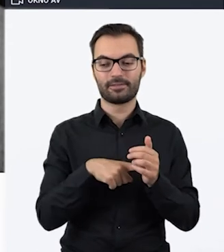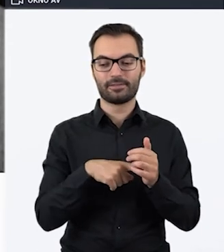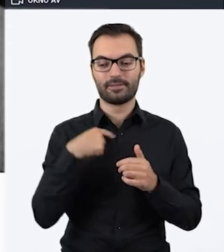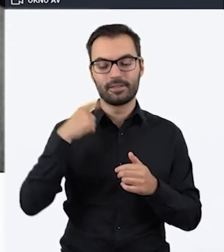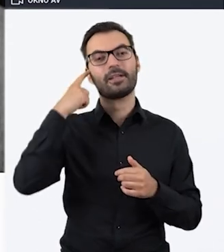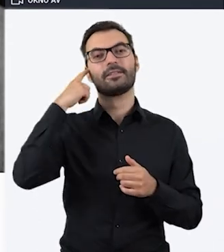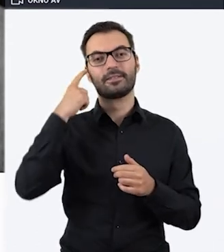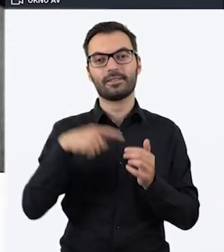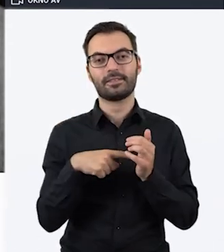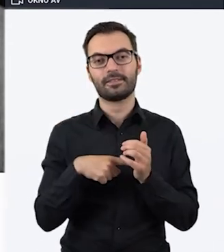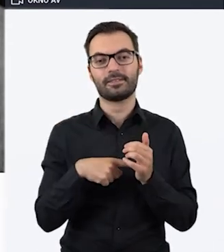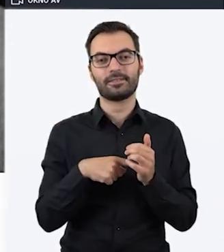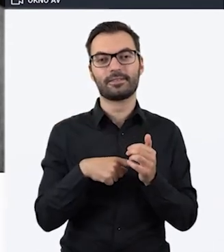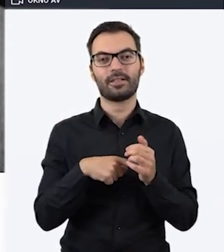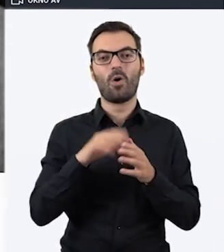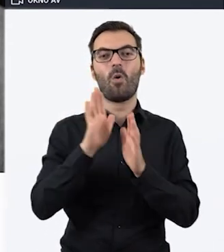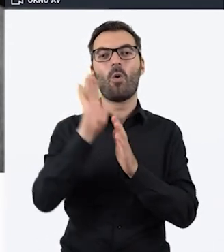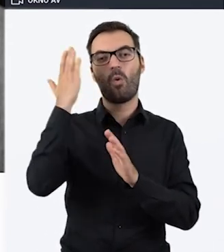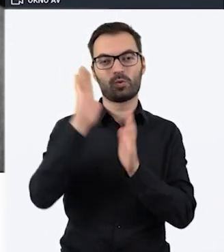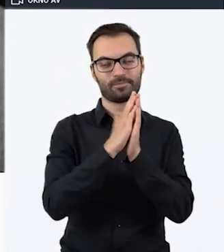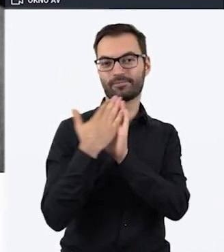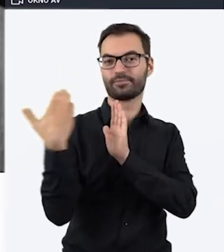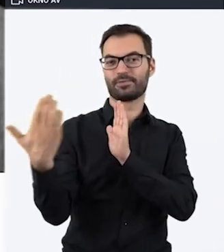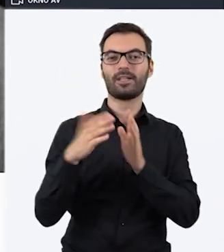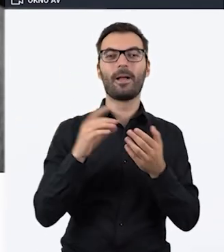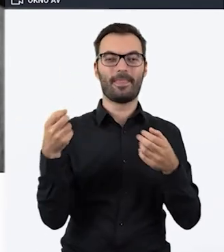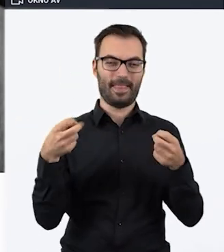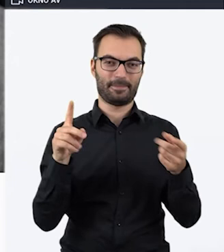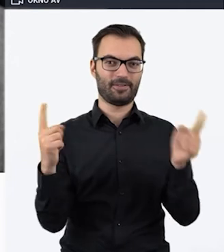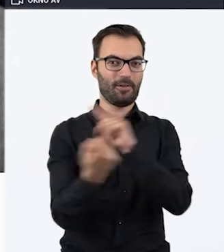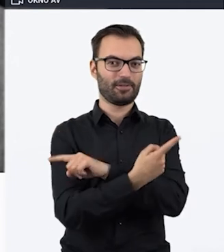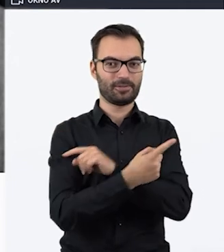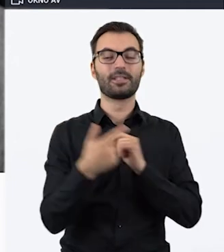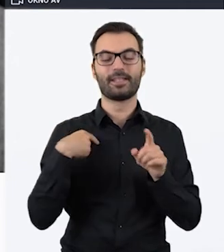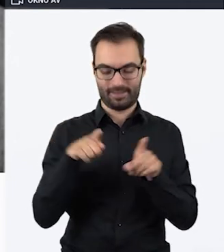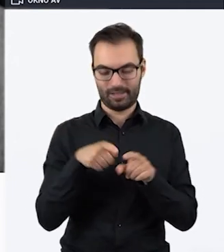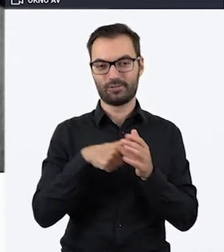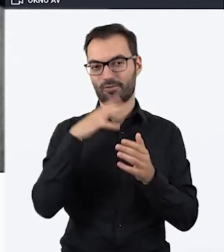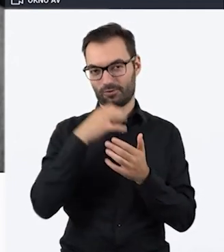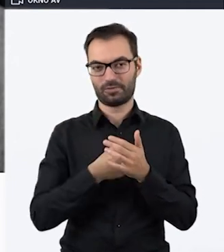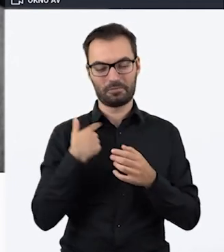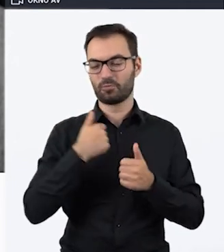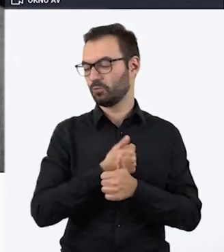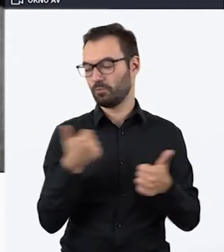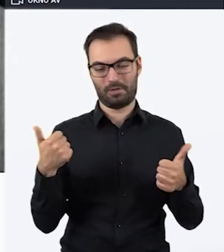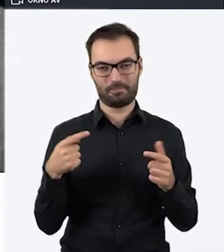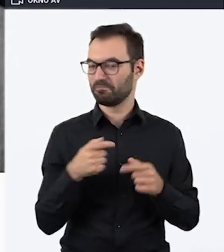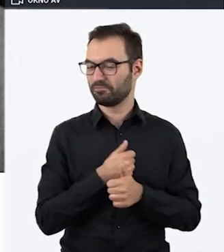przypomniałam o tym odbiciu lustrzanym, czyli to pismo na opak. Też z tego korzystałam i bardzo fajnie to się sprawdza.